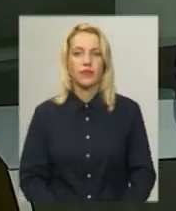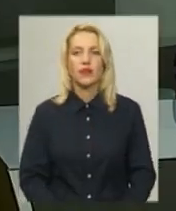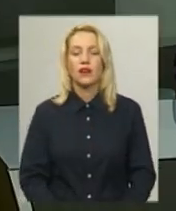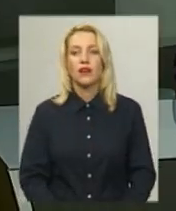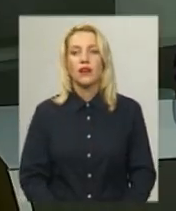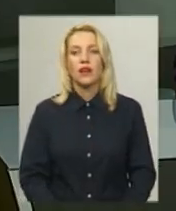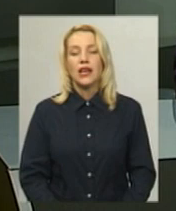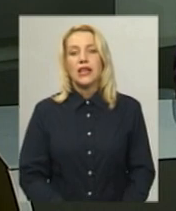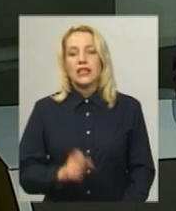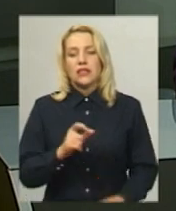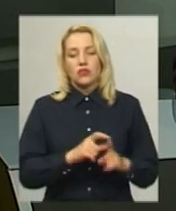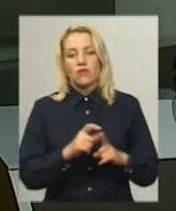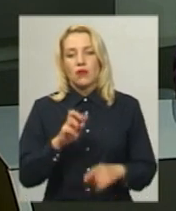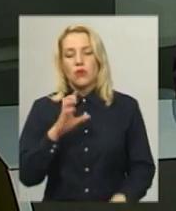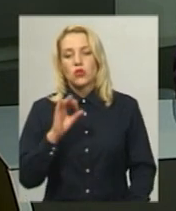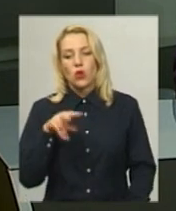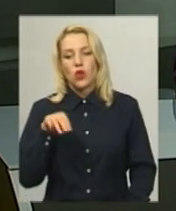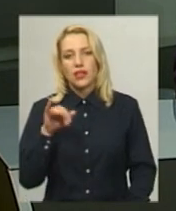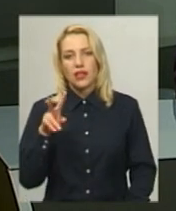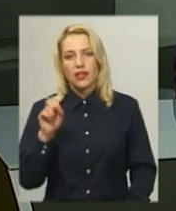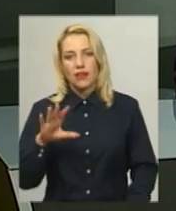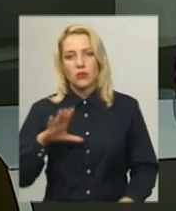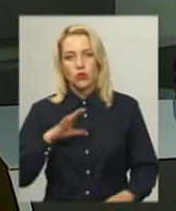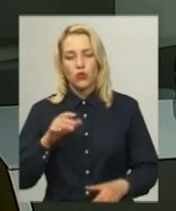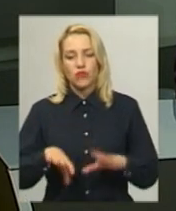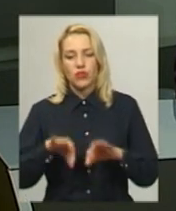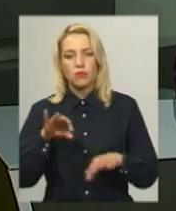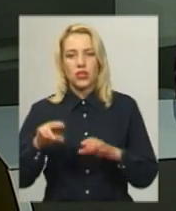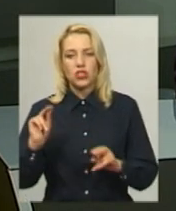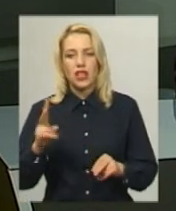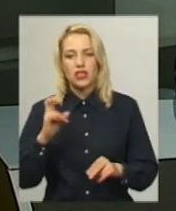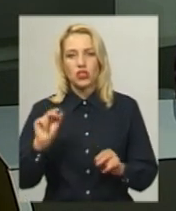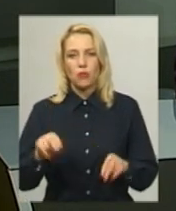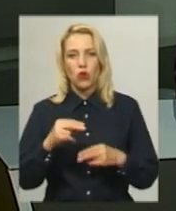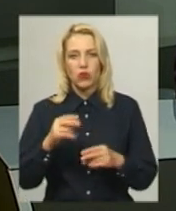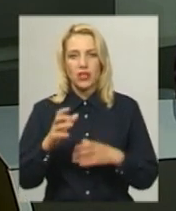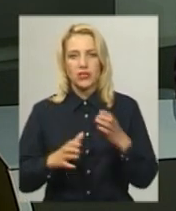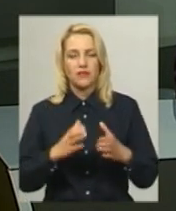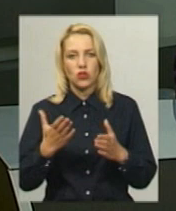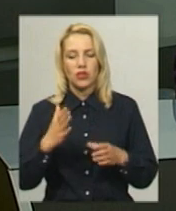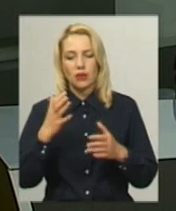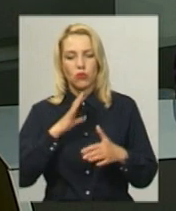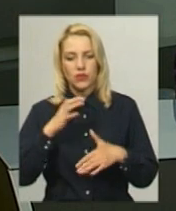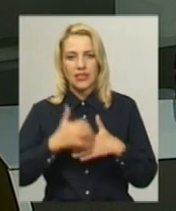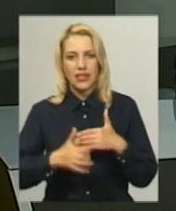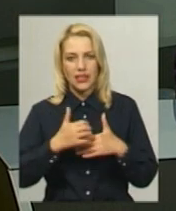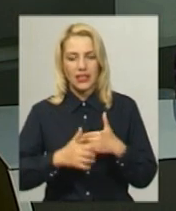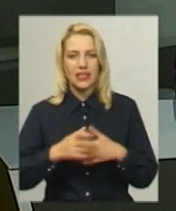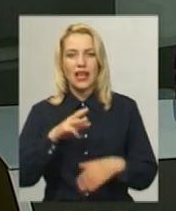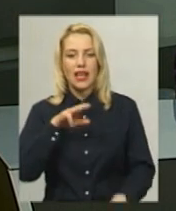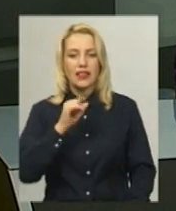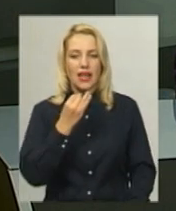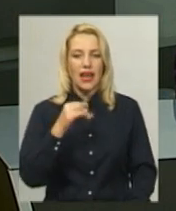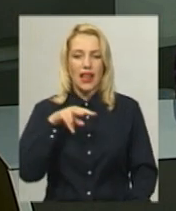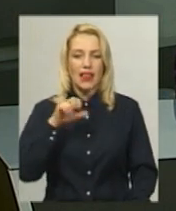За словами Сергія Солтика, на цих змаганнях відбувся відбір на чемпіонат світу, який буде всередині серпня в Таїланді. Із числа